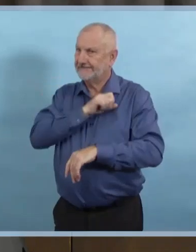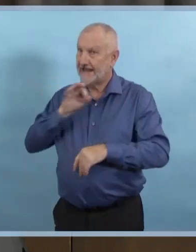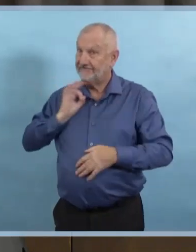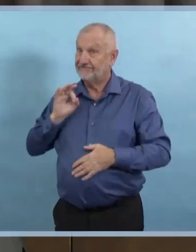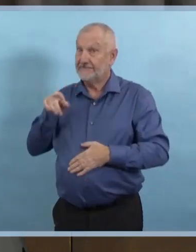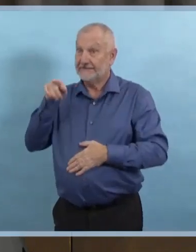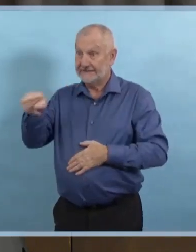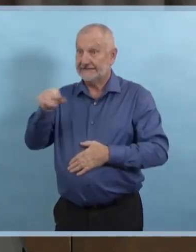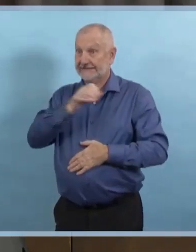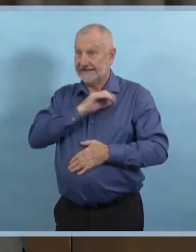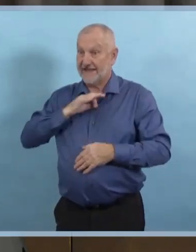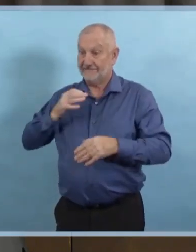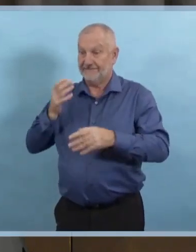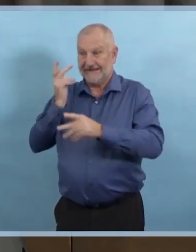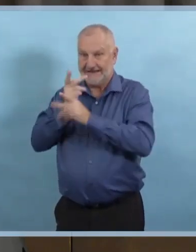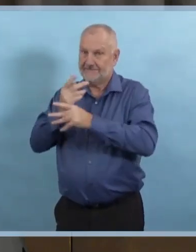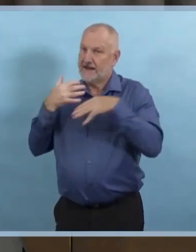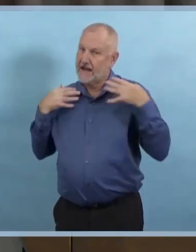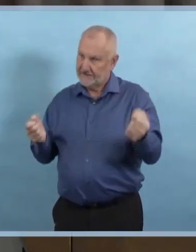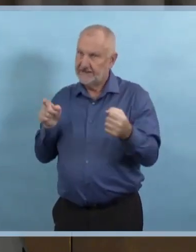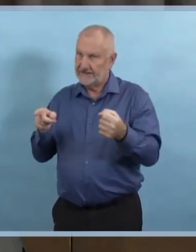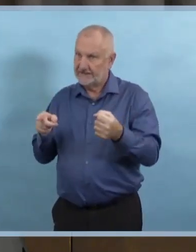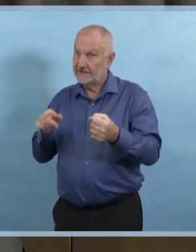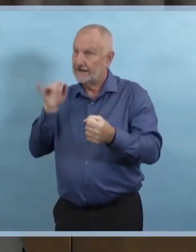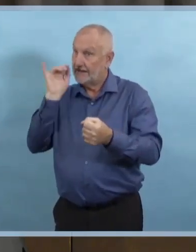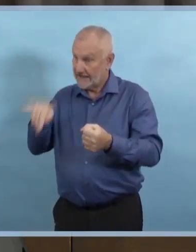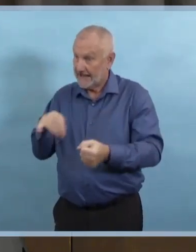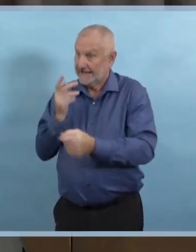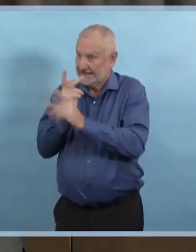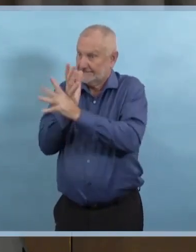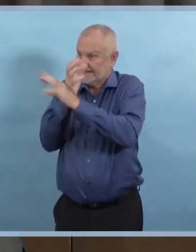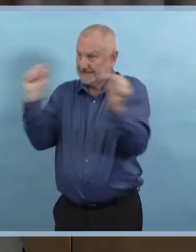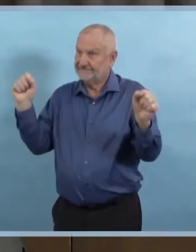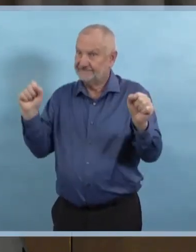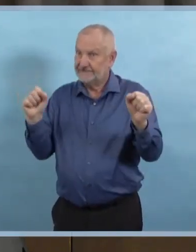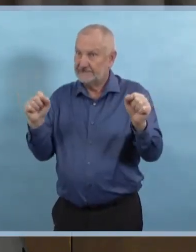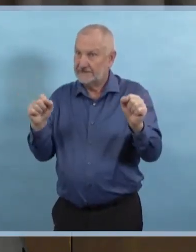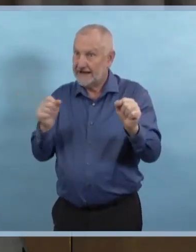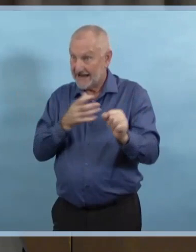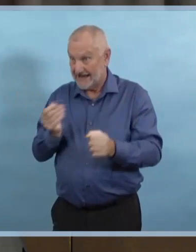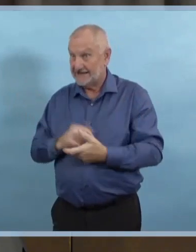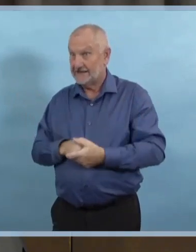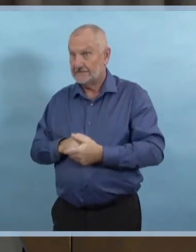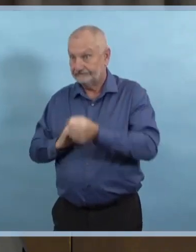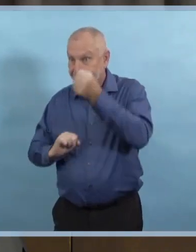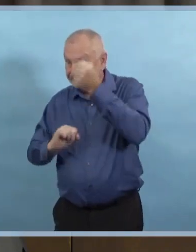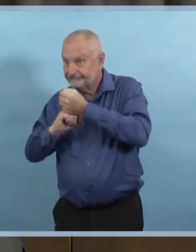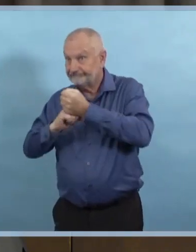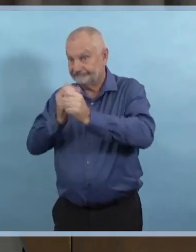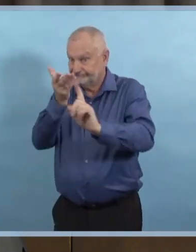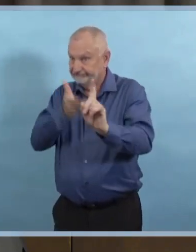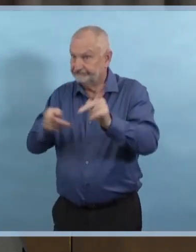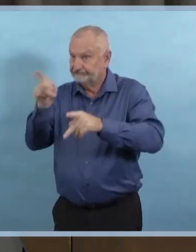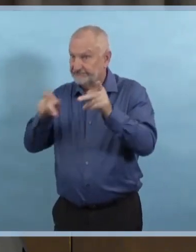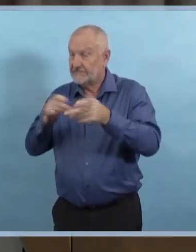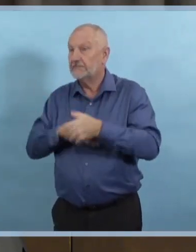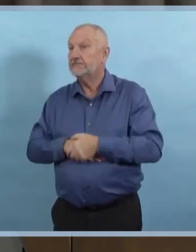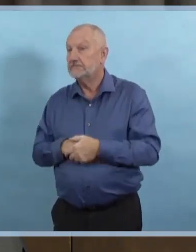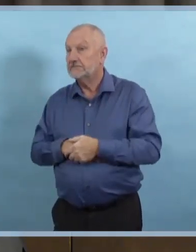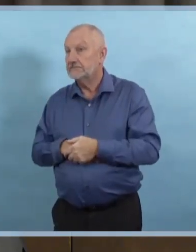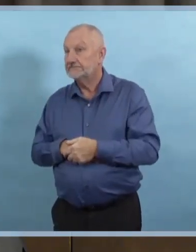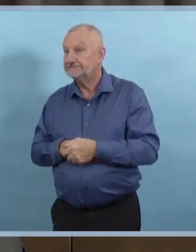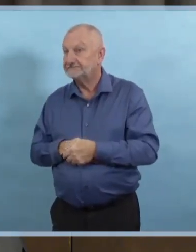nous devons les soutenir. Il faut aussi effectuer du recrutement de nouveaux personnels ou